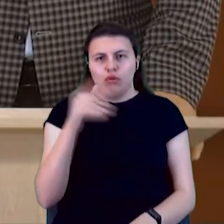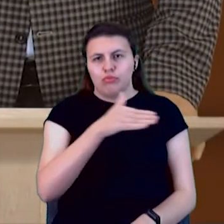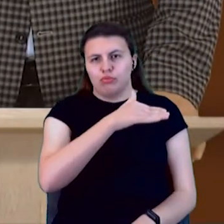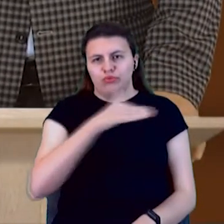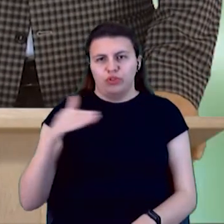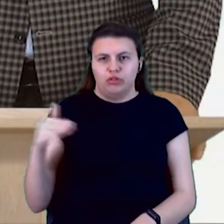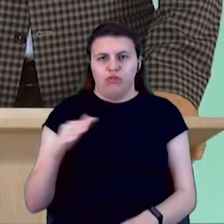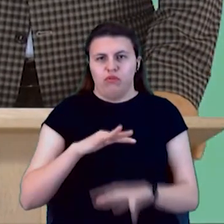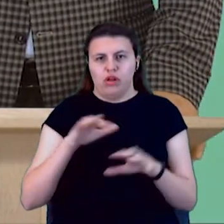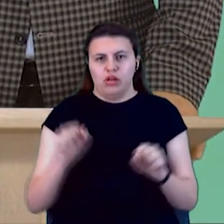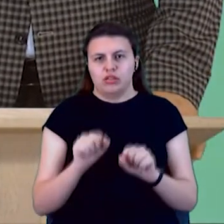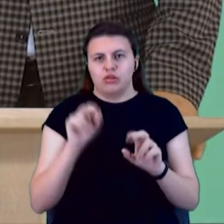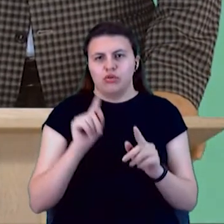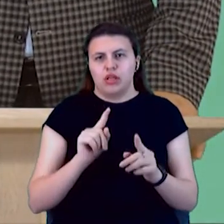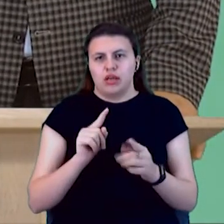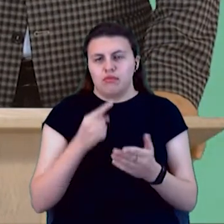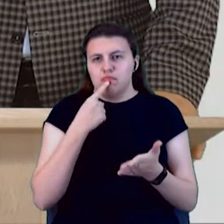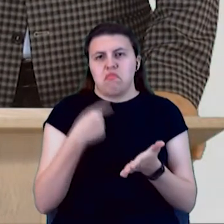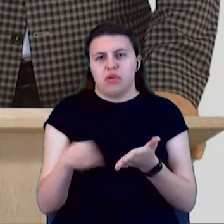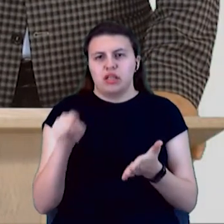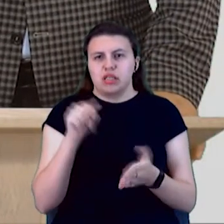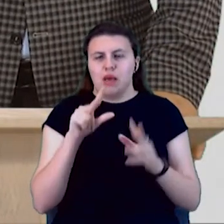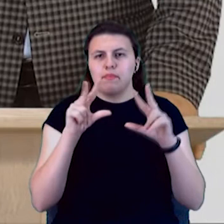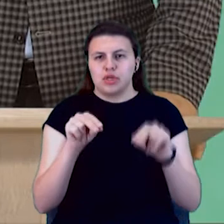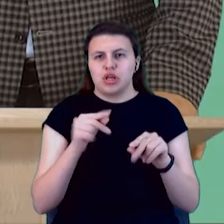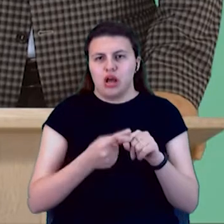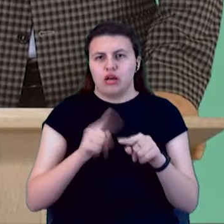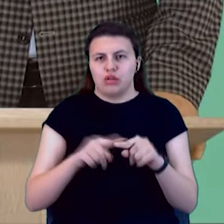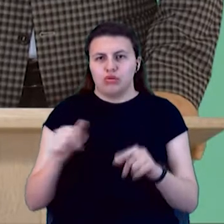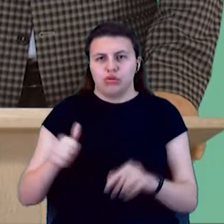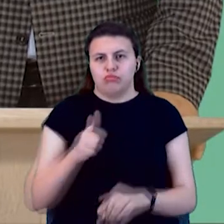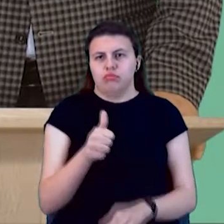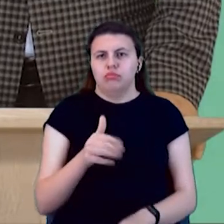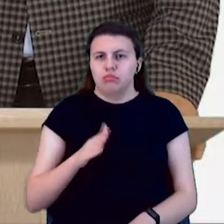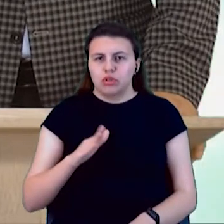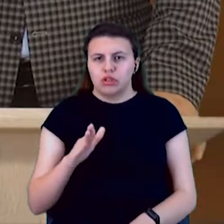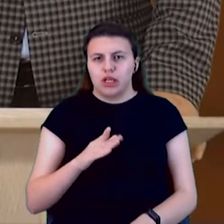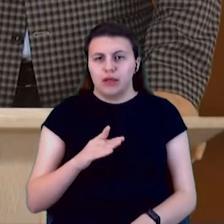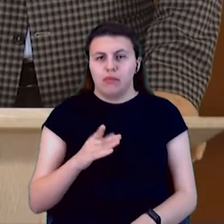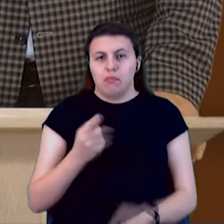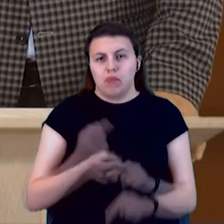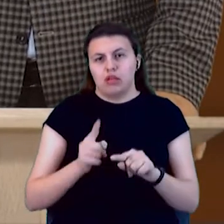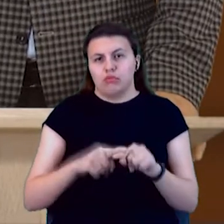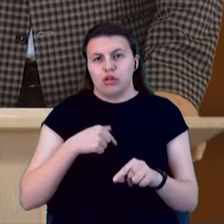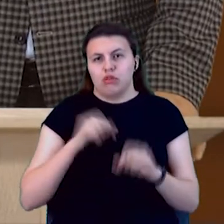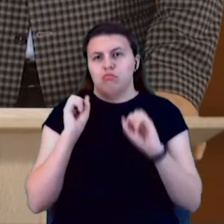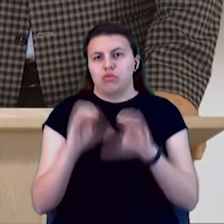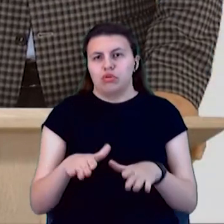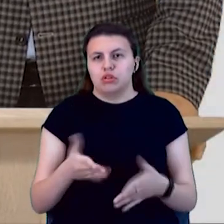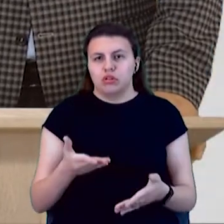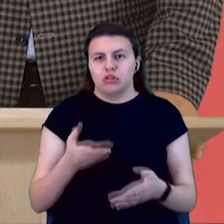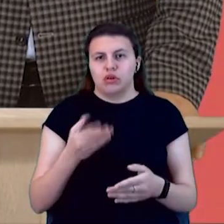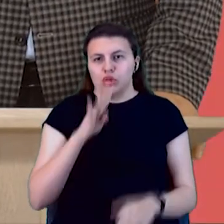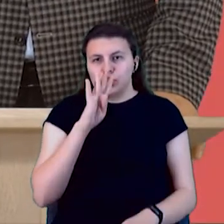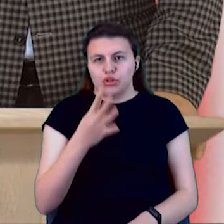він змінив тим обіцянім, котрим і прийшов. Після чого я покинул цю політичну силу і 4 роки вже не маю к ній